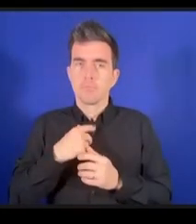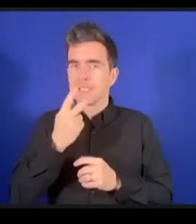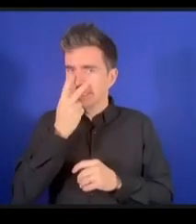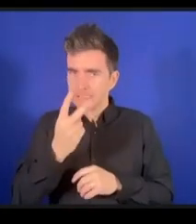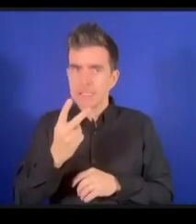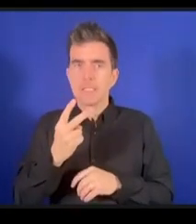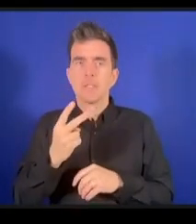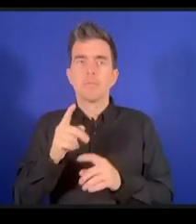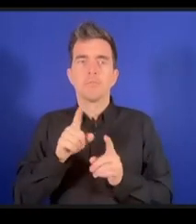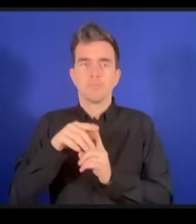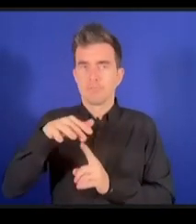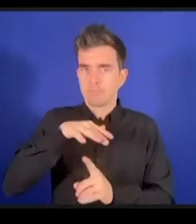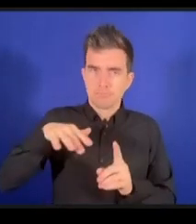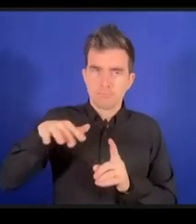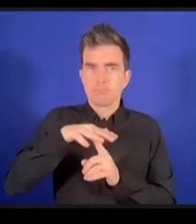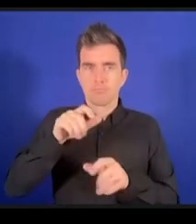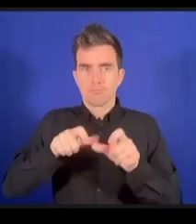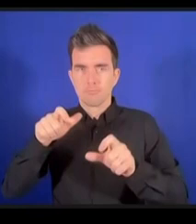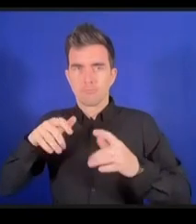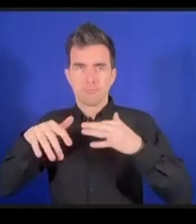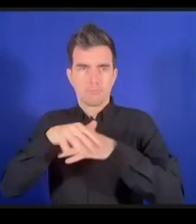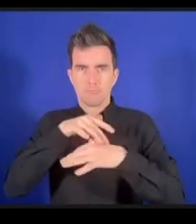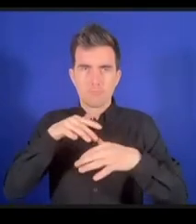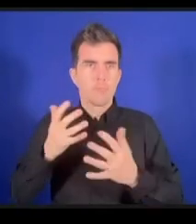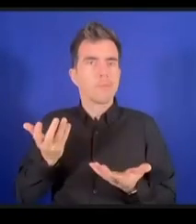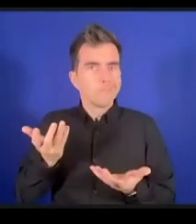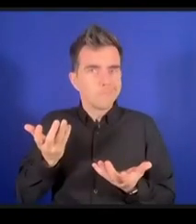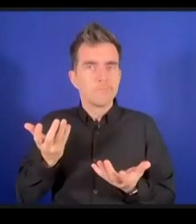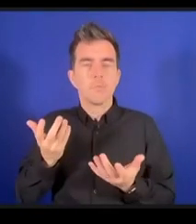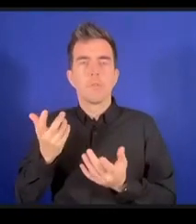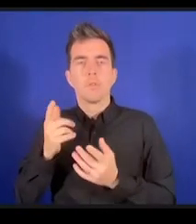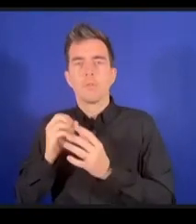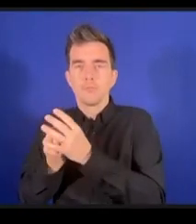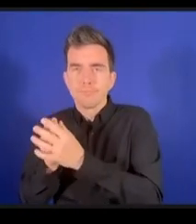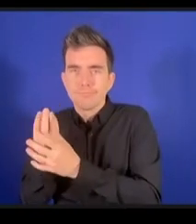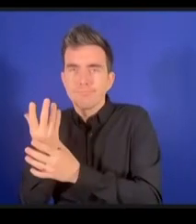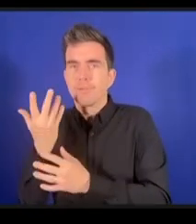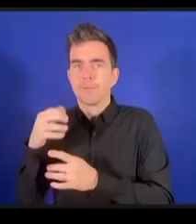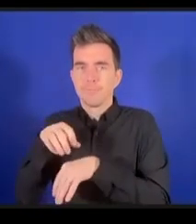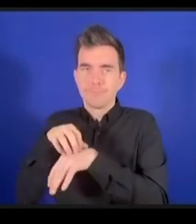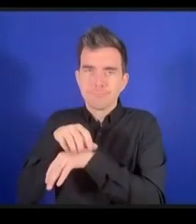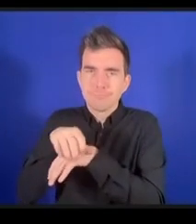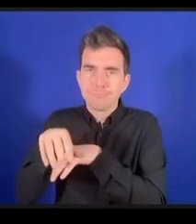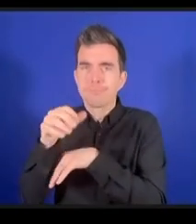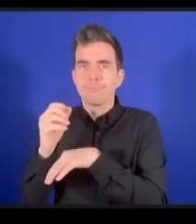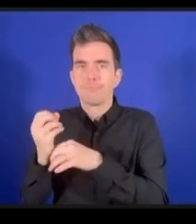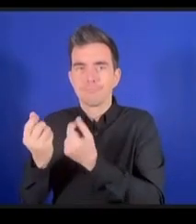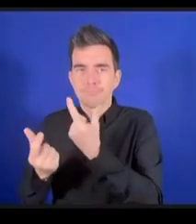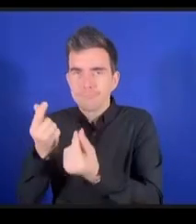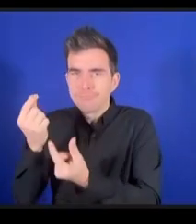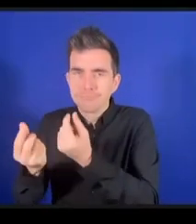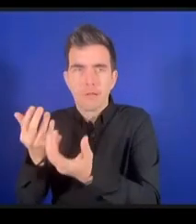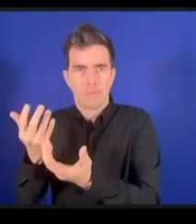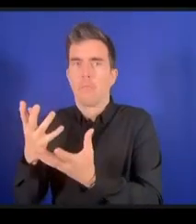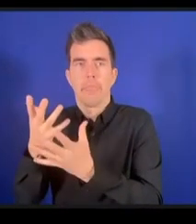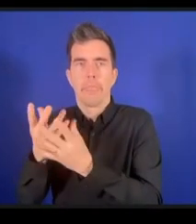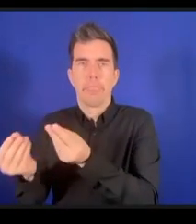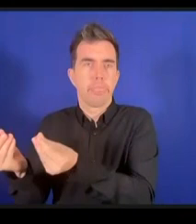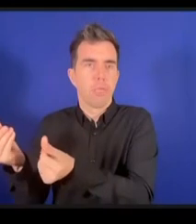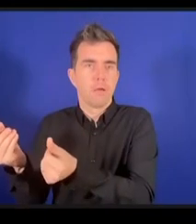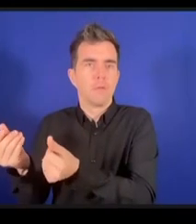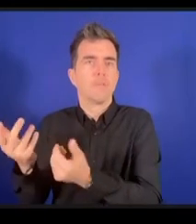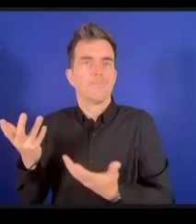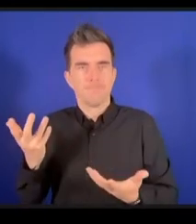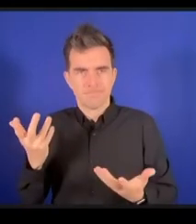passe quand justement il n'y pas de contrôle sur l'action humaine dans la biodiversité notre mental la santé mentale